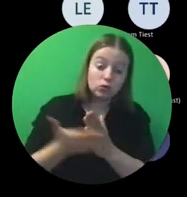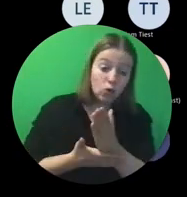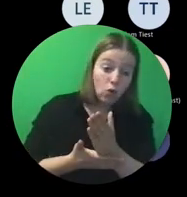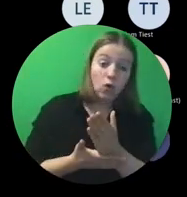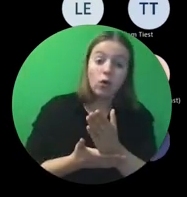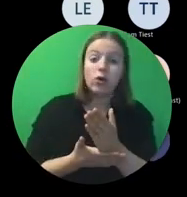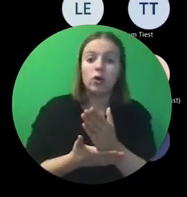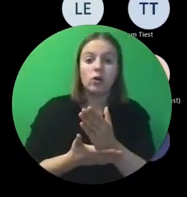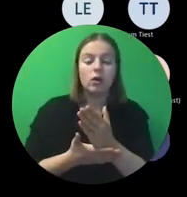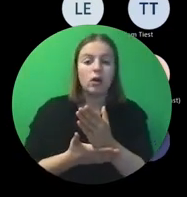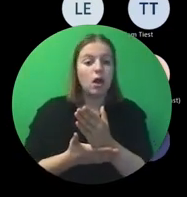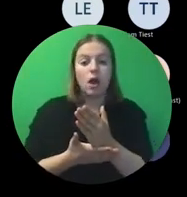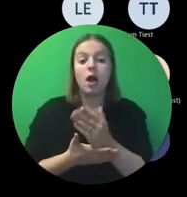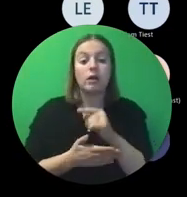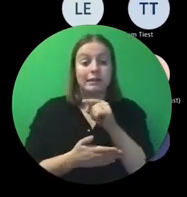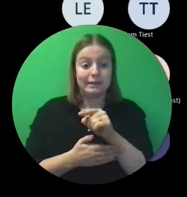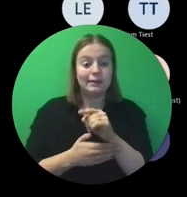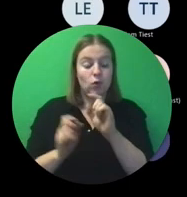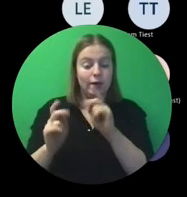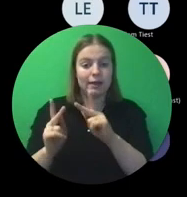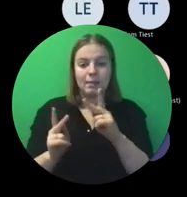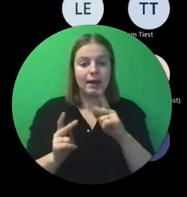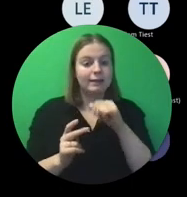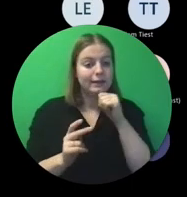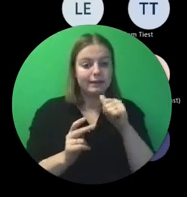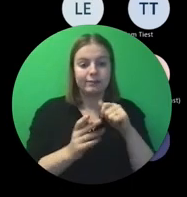geen aanleiding geeft tot een schrapping van budget.